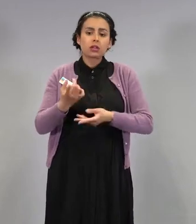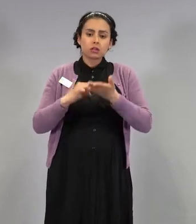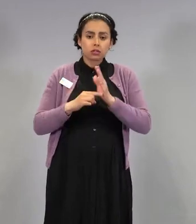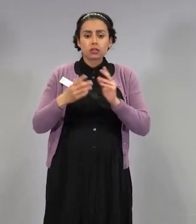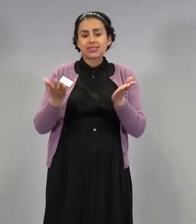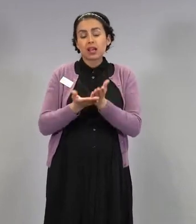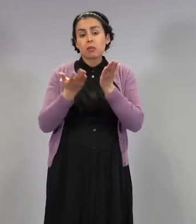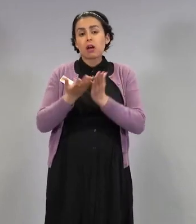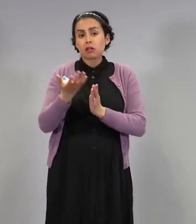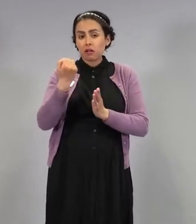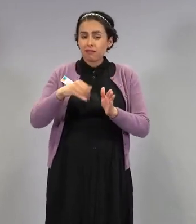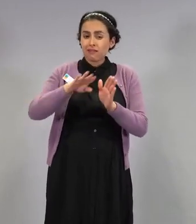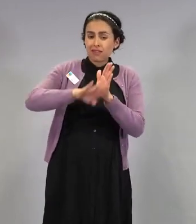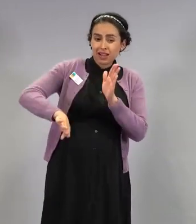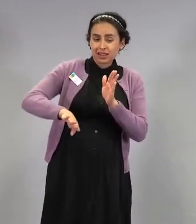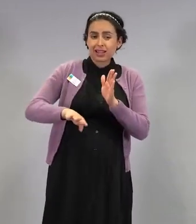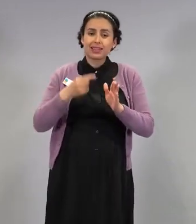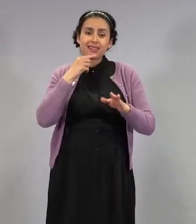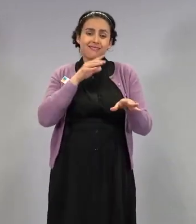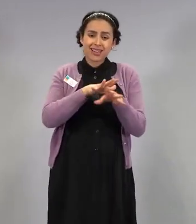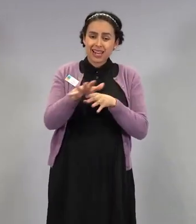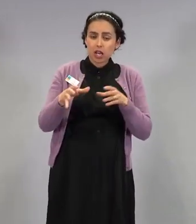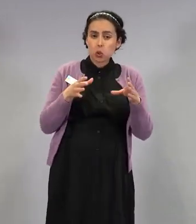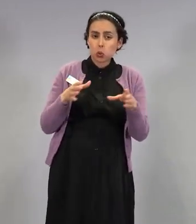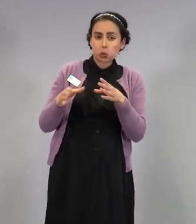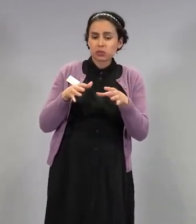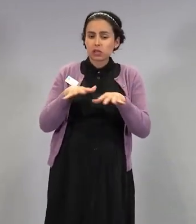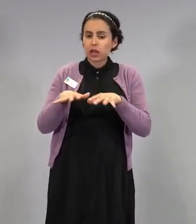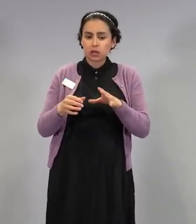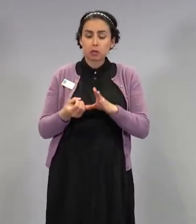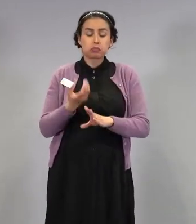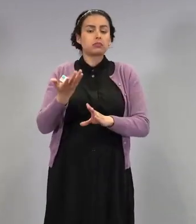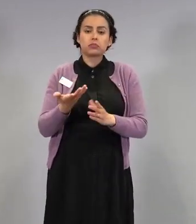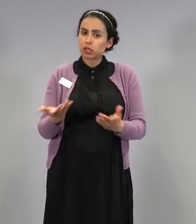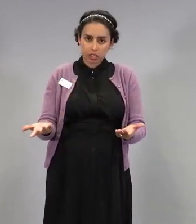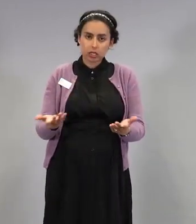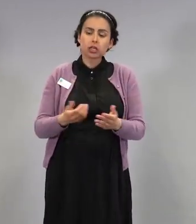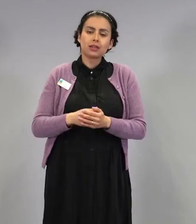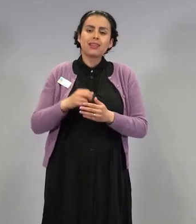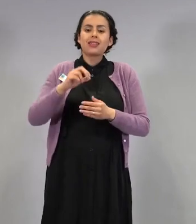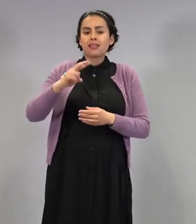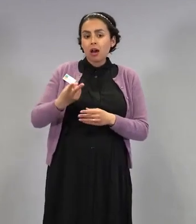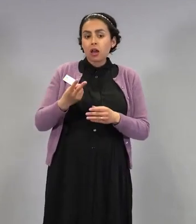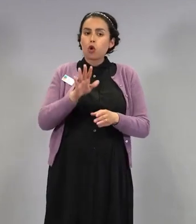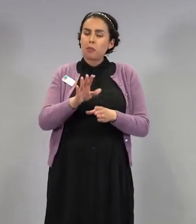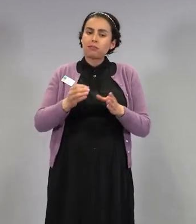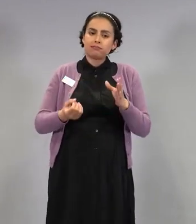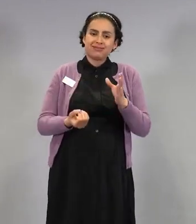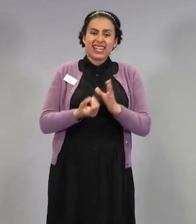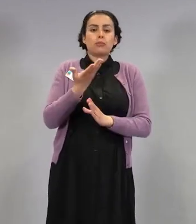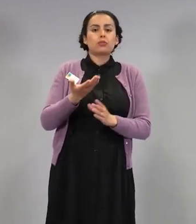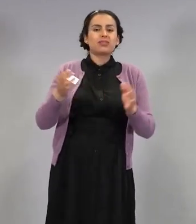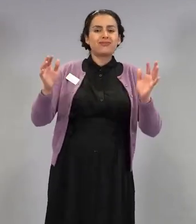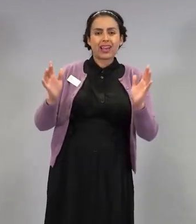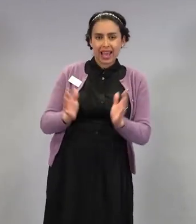on pelätty, että niiden ilmaantuvuus olisi näillä